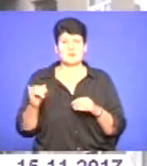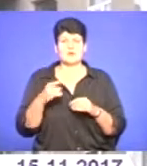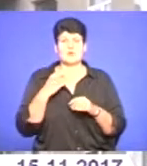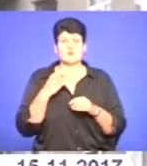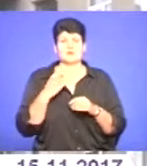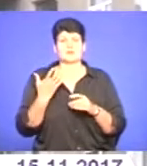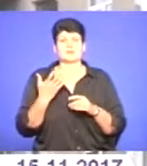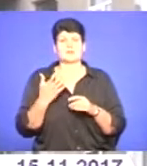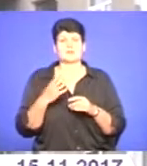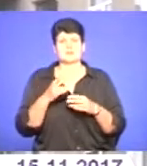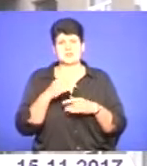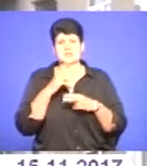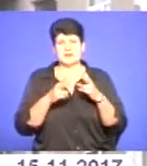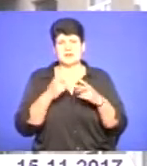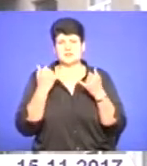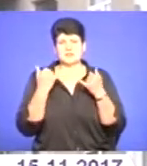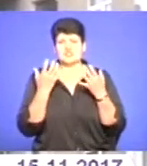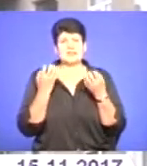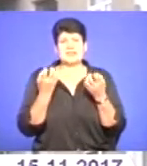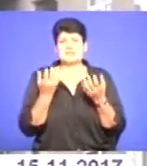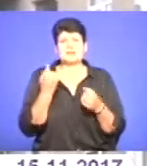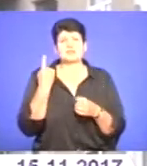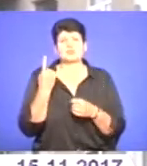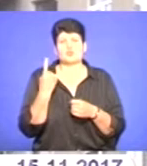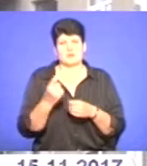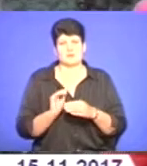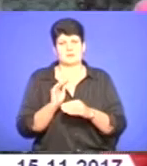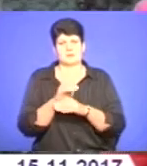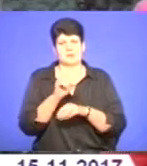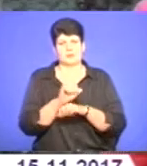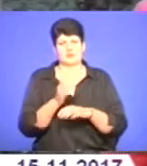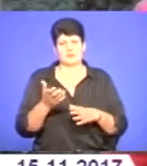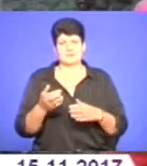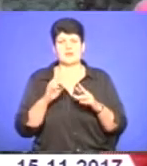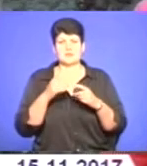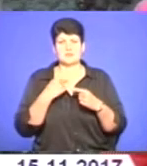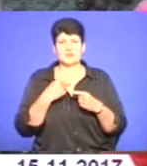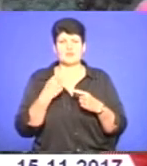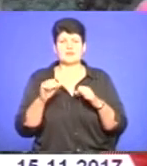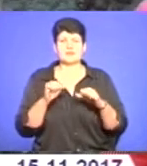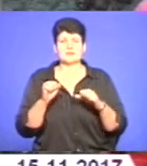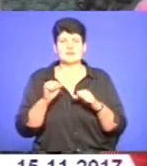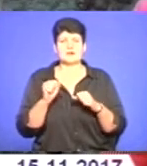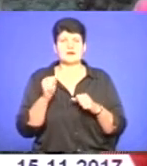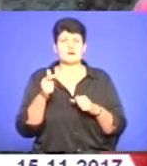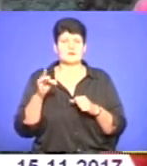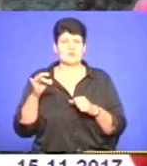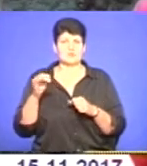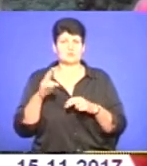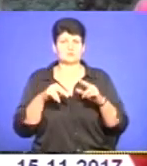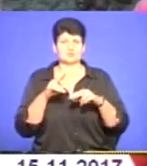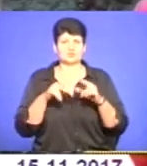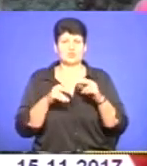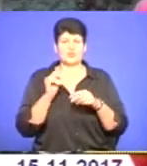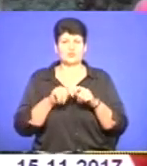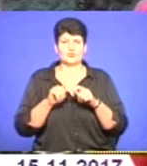попри скарги у Тернополі досі не демонтували жодної незаконної прибудови. Як мені повідомляв керівник архітектурно-контролю, більше